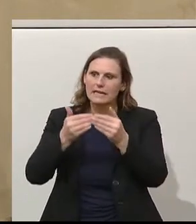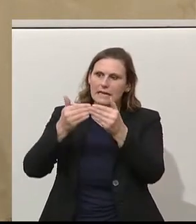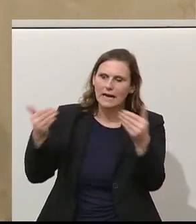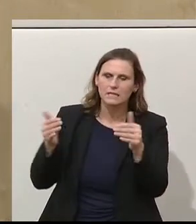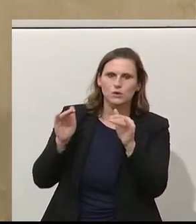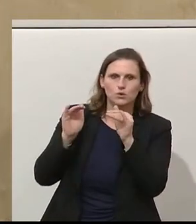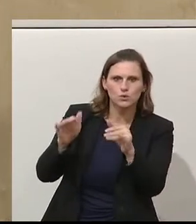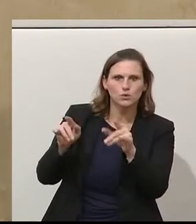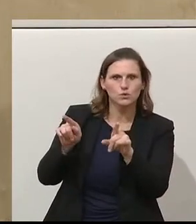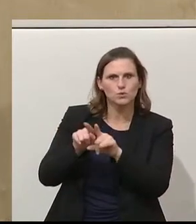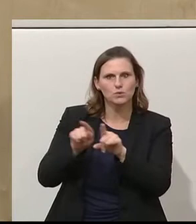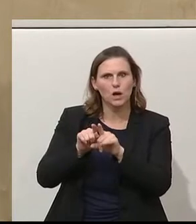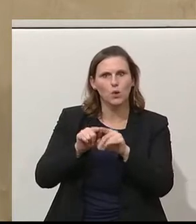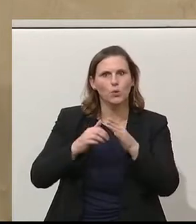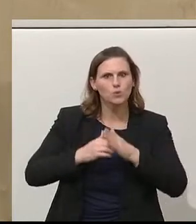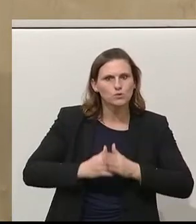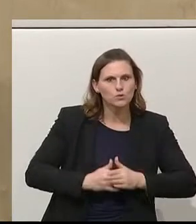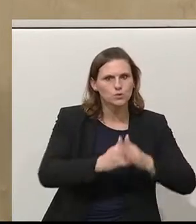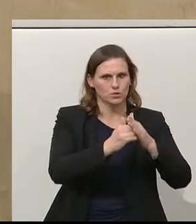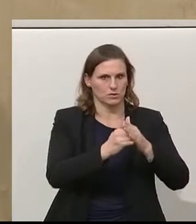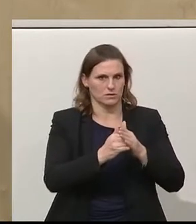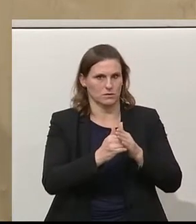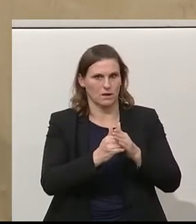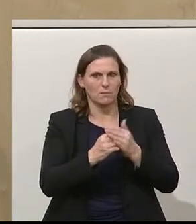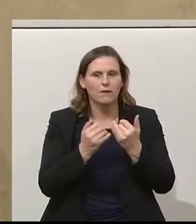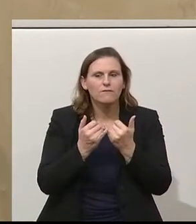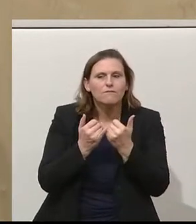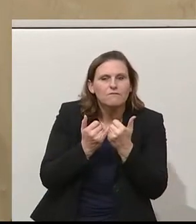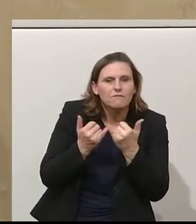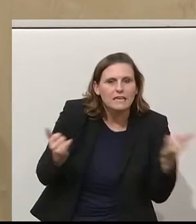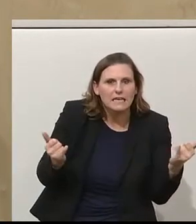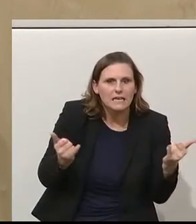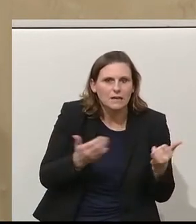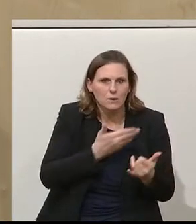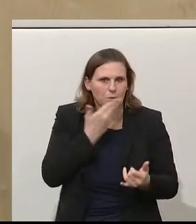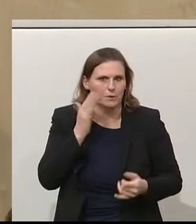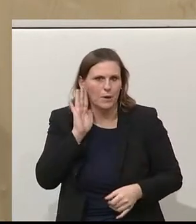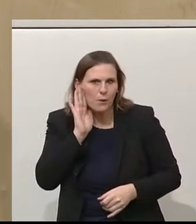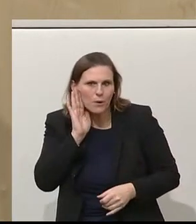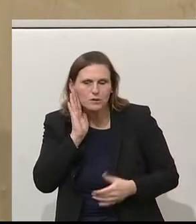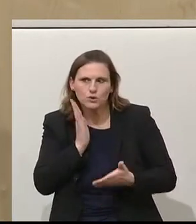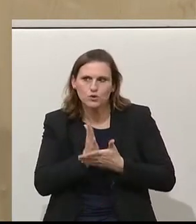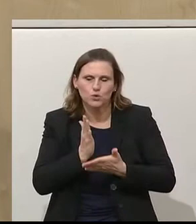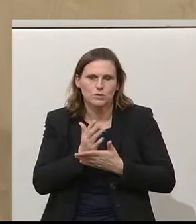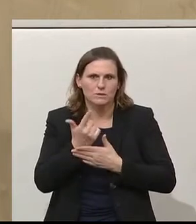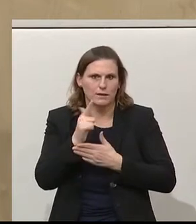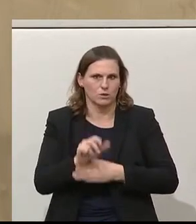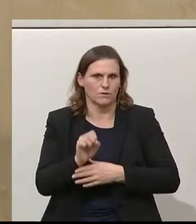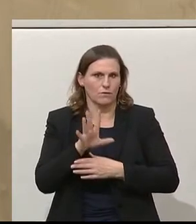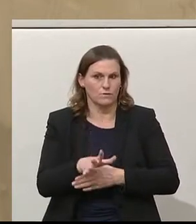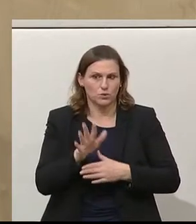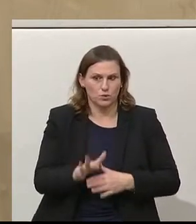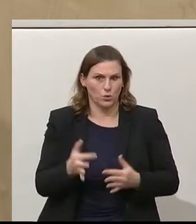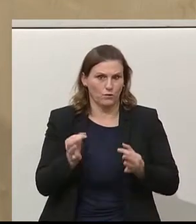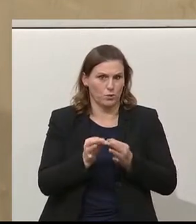Herkunftsstaaten unterstützen. Wie haben Sie einmal weggelassen? Das hören die Österreicherinnen und Österreich seit 2015 und wir wissen, dass es nicht funktioniert.